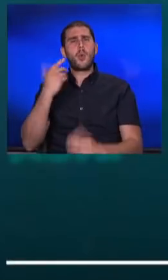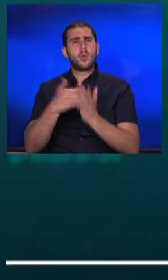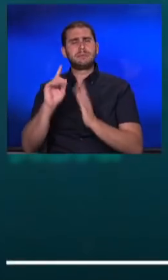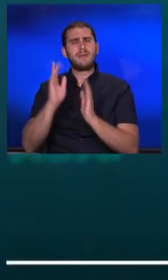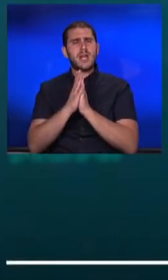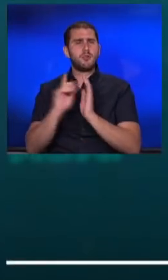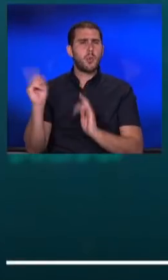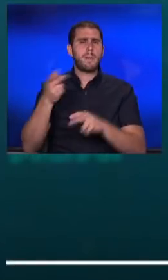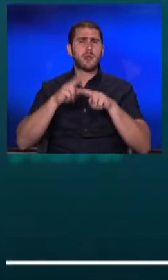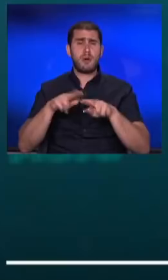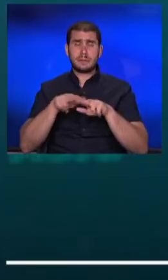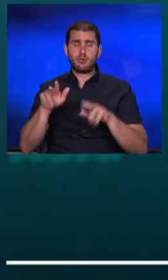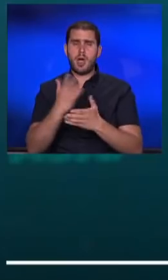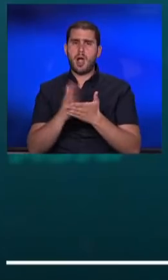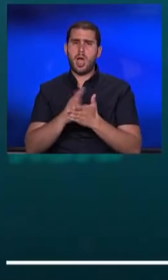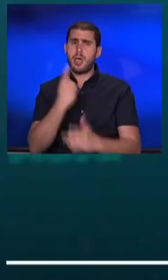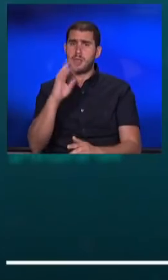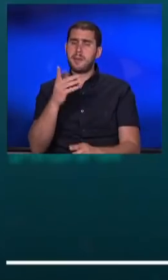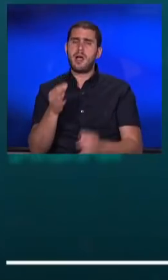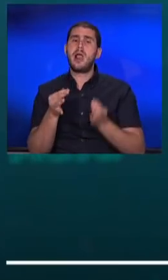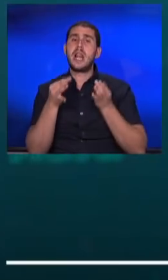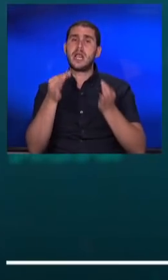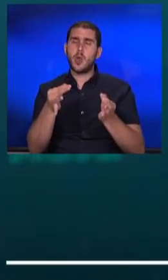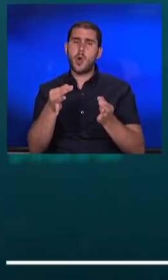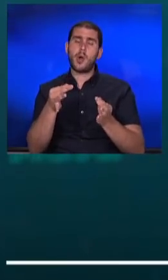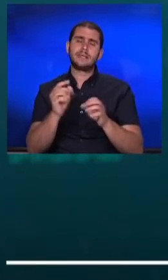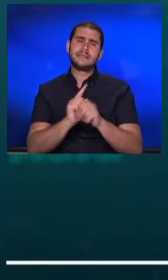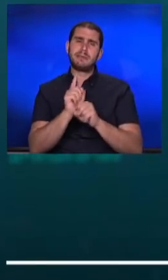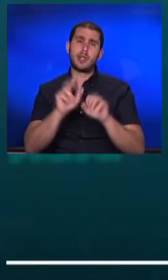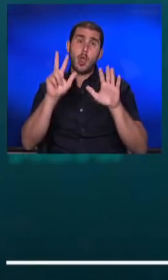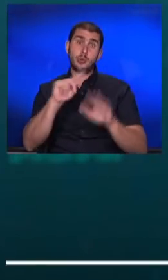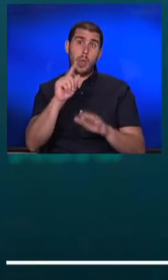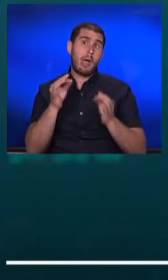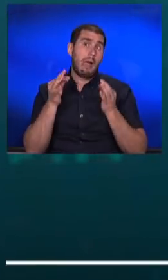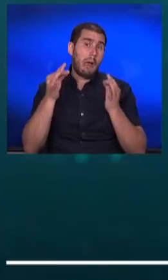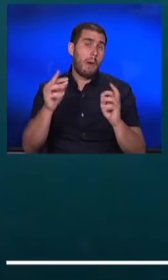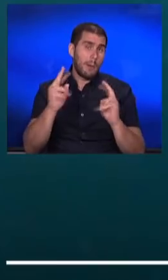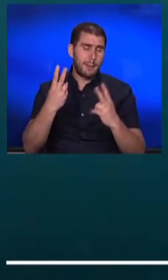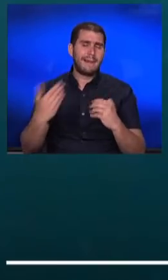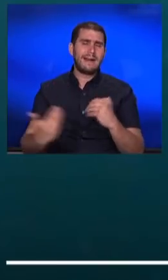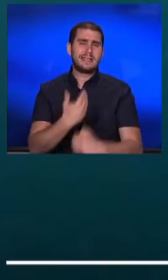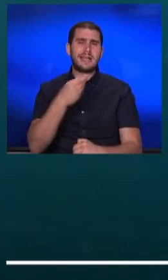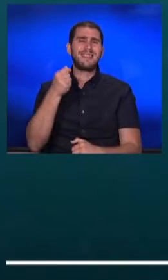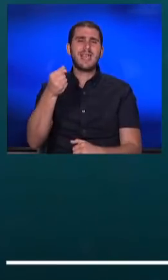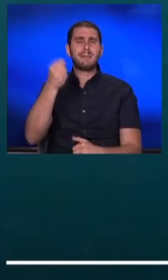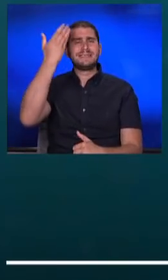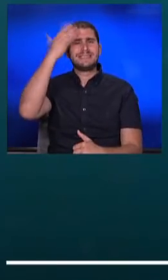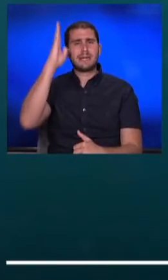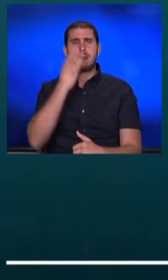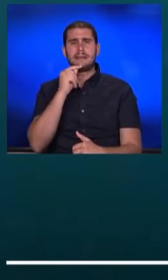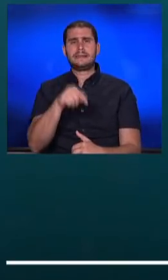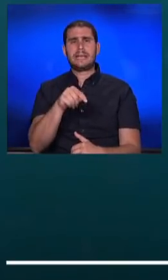החלטה נוקשה אחת, והיא לדחות בינתיים טנטטיבית לאוגוסט, זה אולי עוד ידחה יותר את הכניסה של תיירים זרים לכאן.